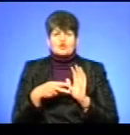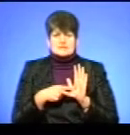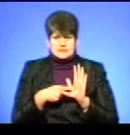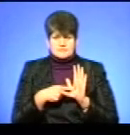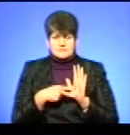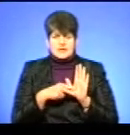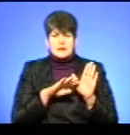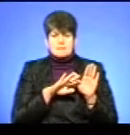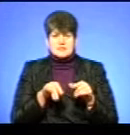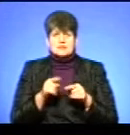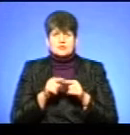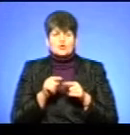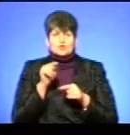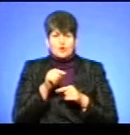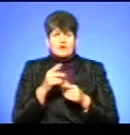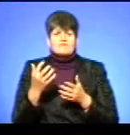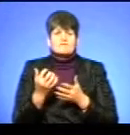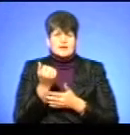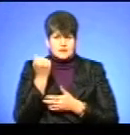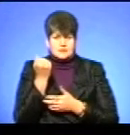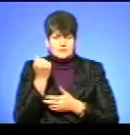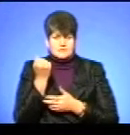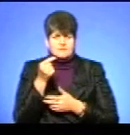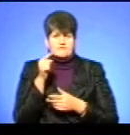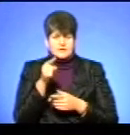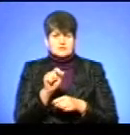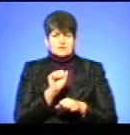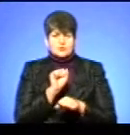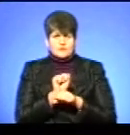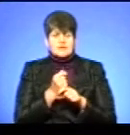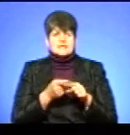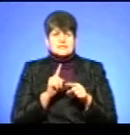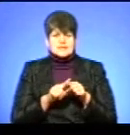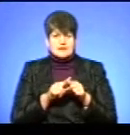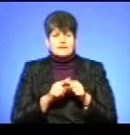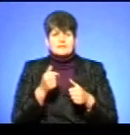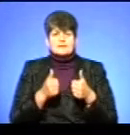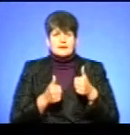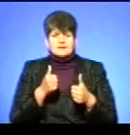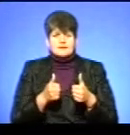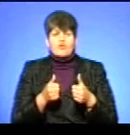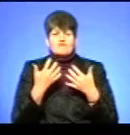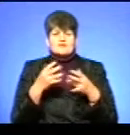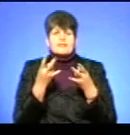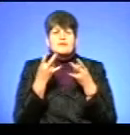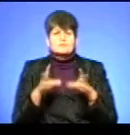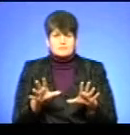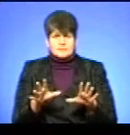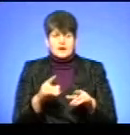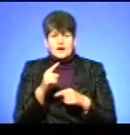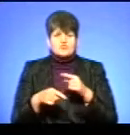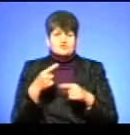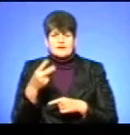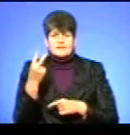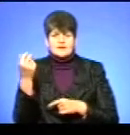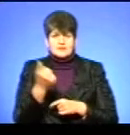І після того, як ми виграви, ви заблокували цей тендер, як нема потреби. І буквально через два